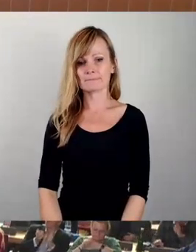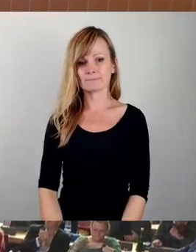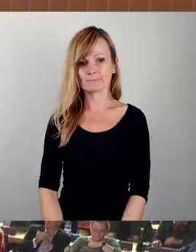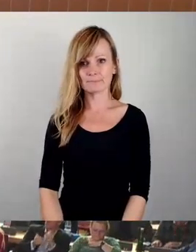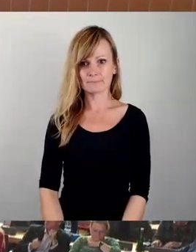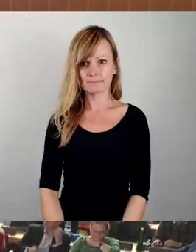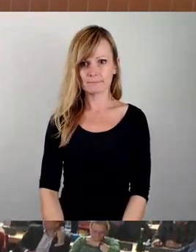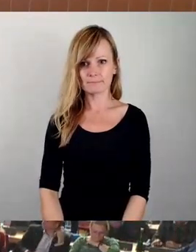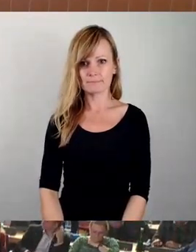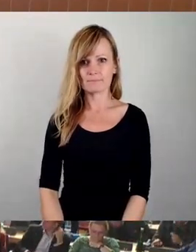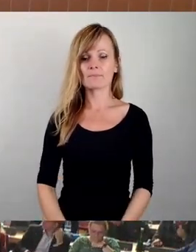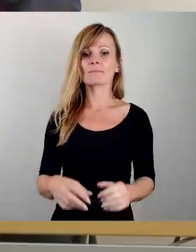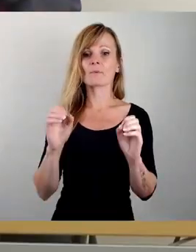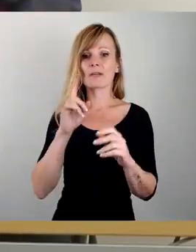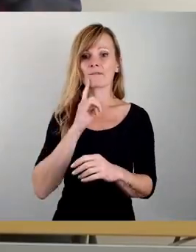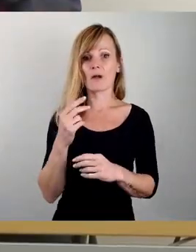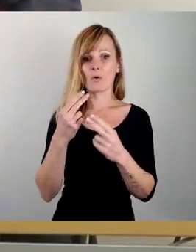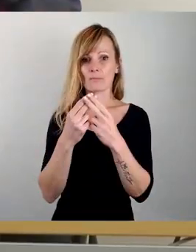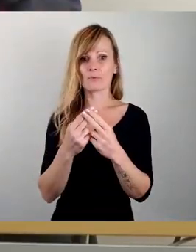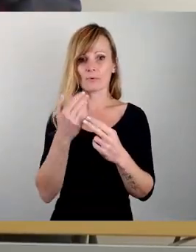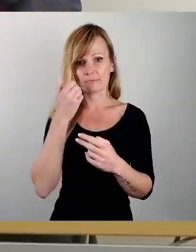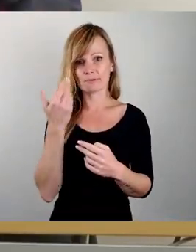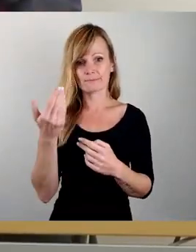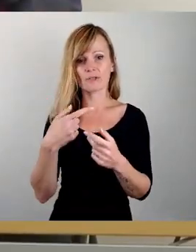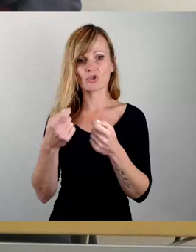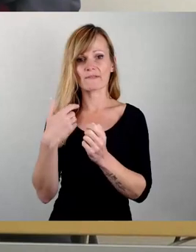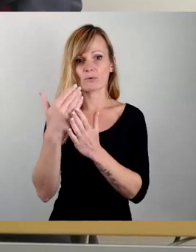Okay, dann Frau Mühle bitte, Geschäftsordnungsantrag.